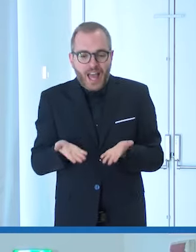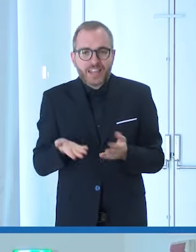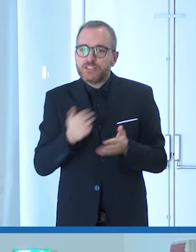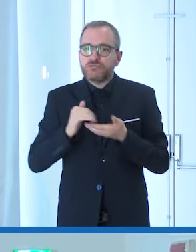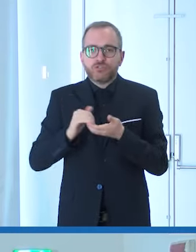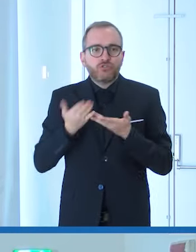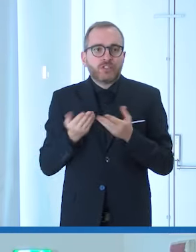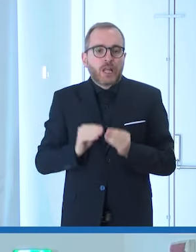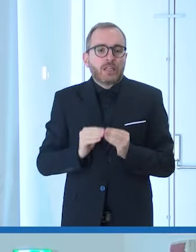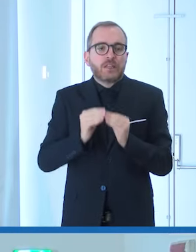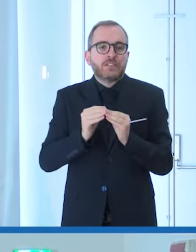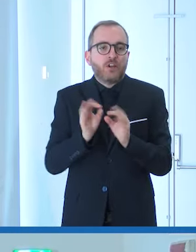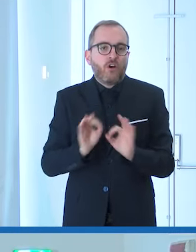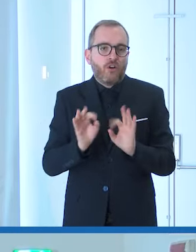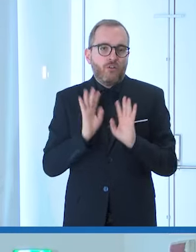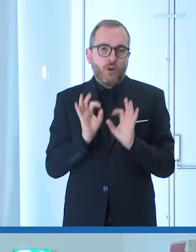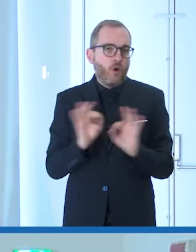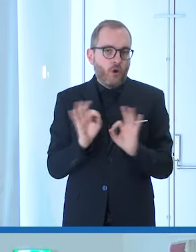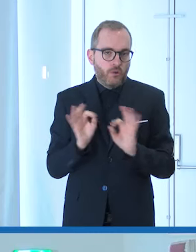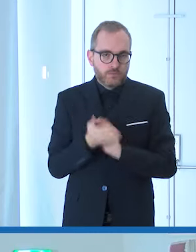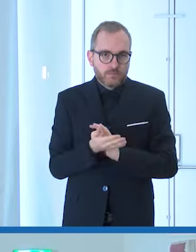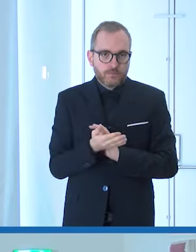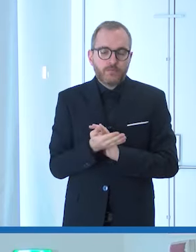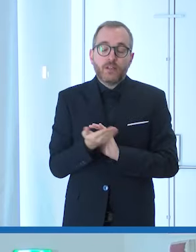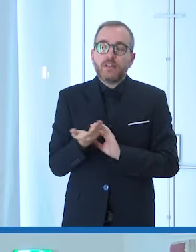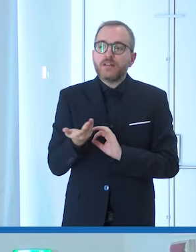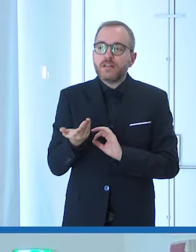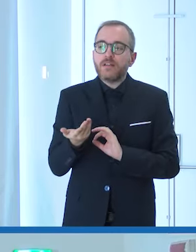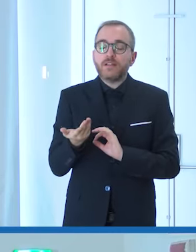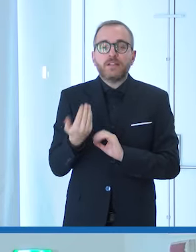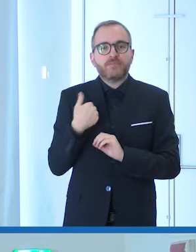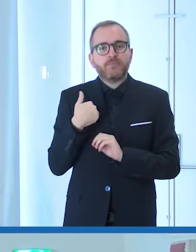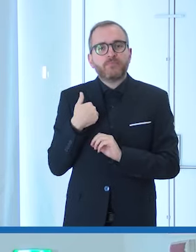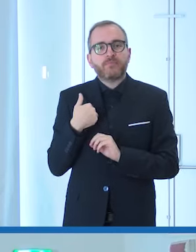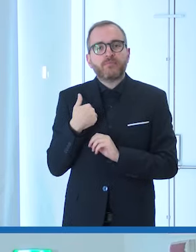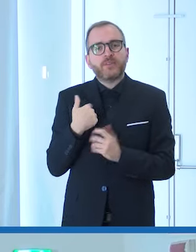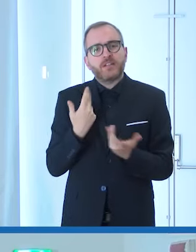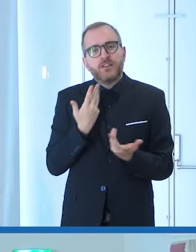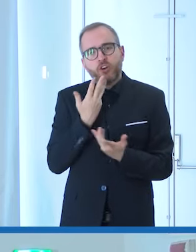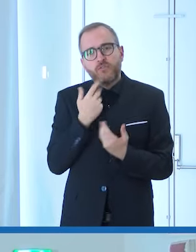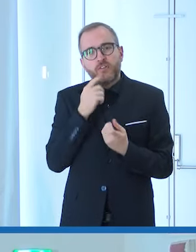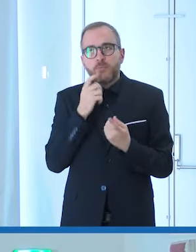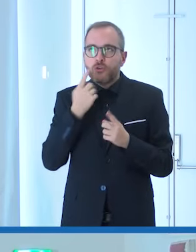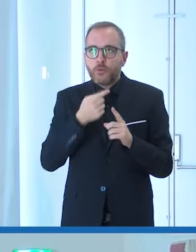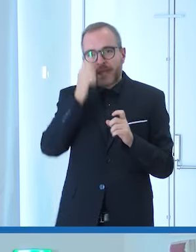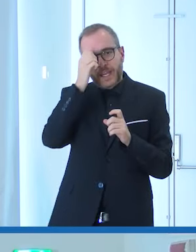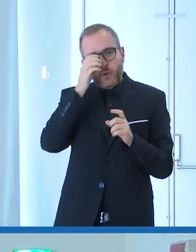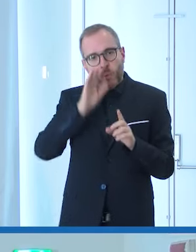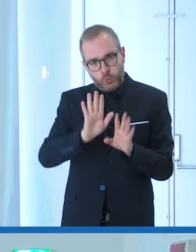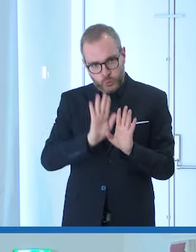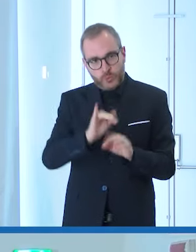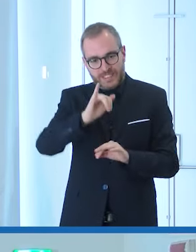e quindi stiamo dentro quella cultura però a me personalmente piace parlare più di cultura della non esclusione